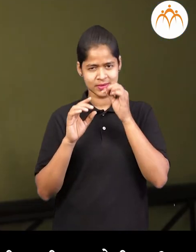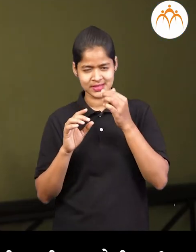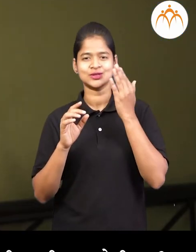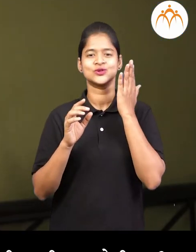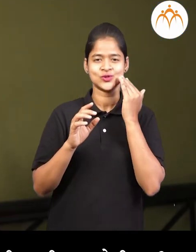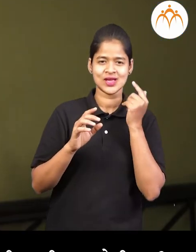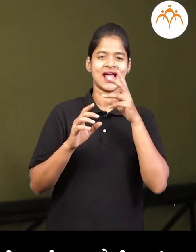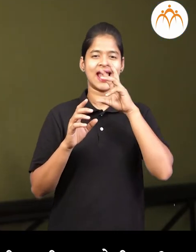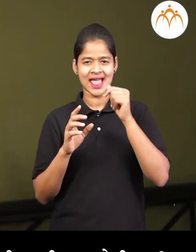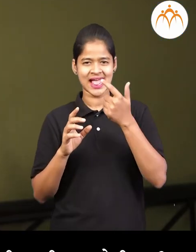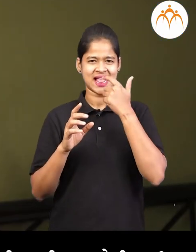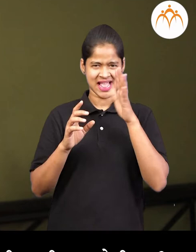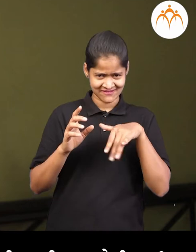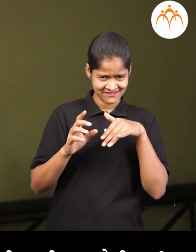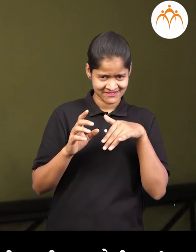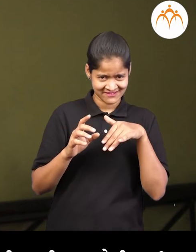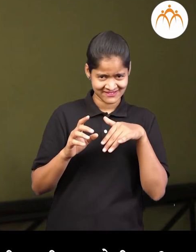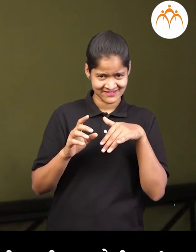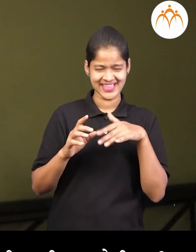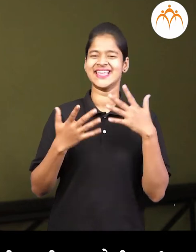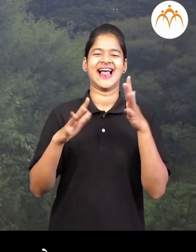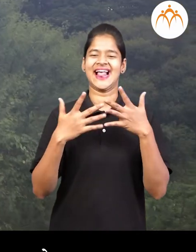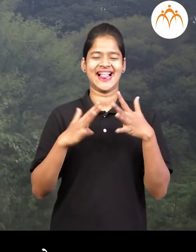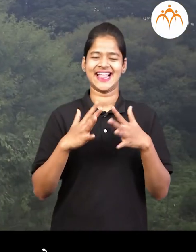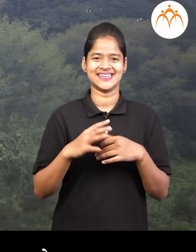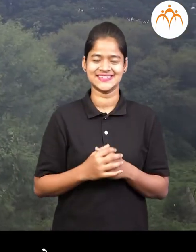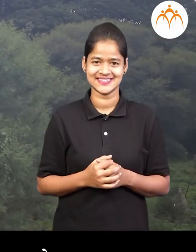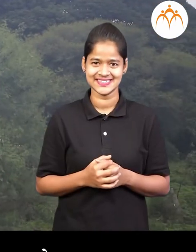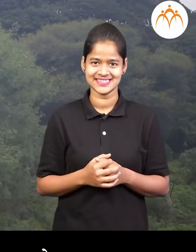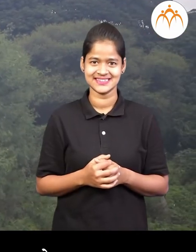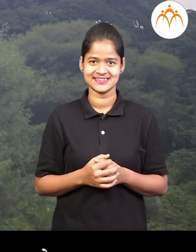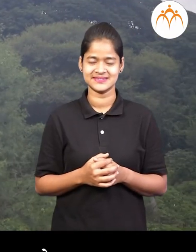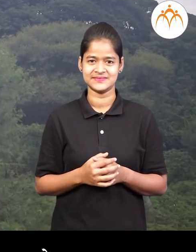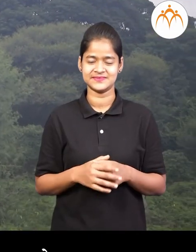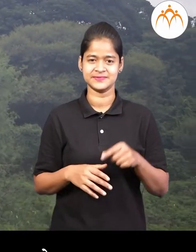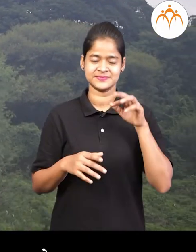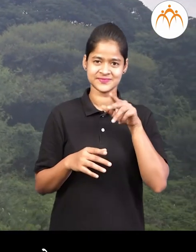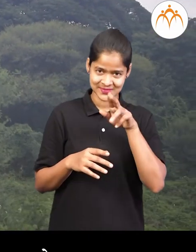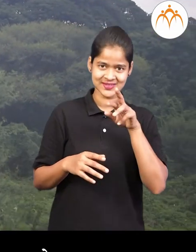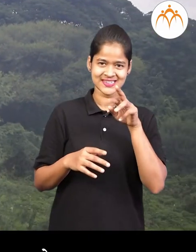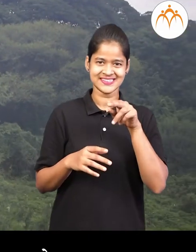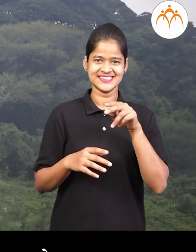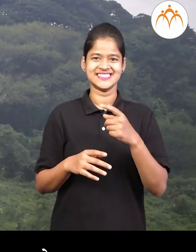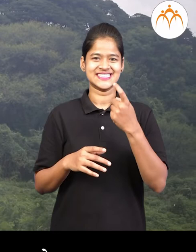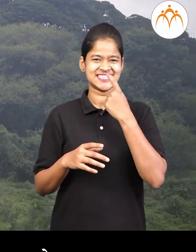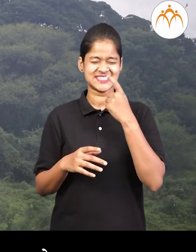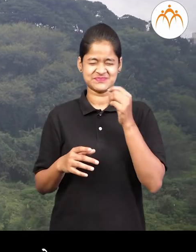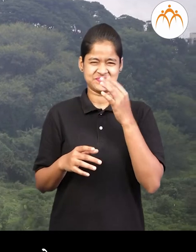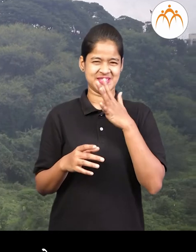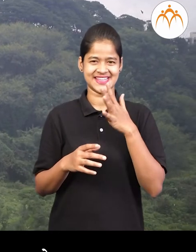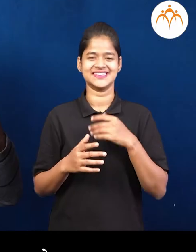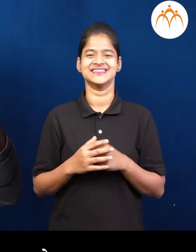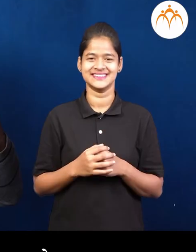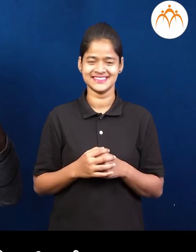अमबट, खारण अशे कही चव ओती का? नाही ना, मणजे हवेला चव नस्ते